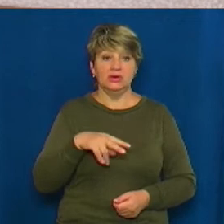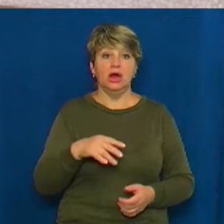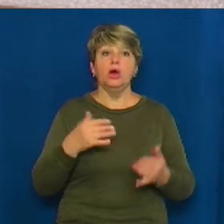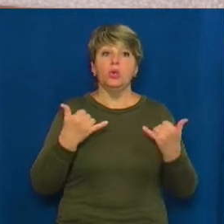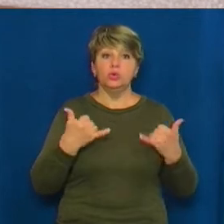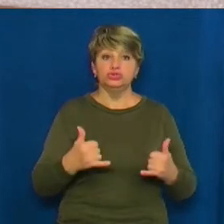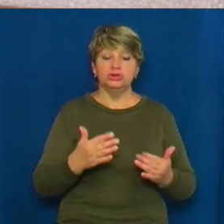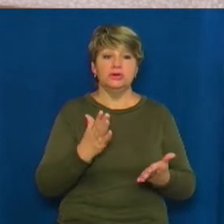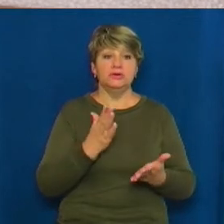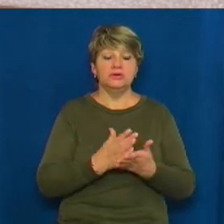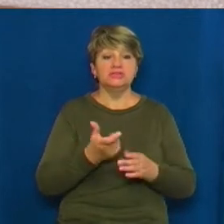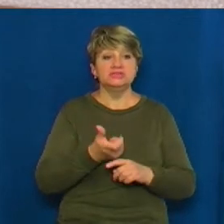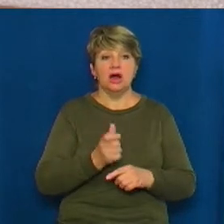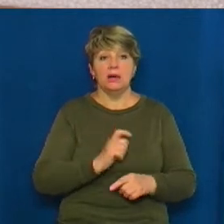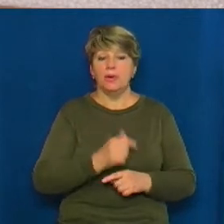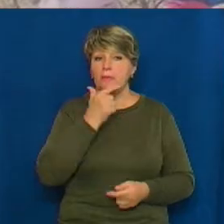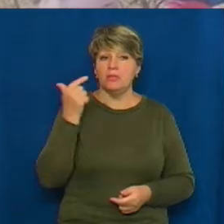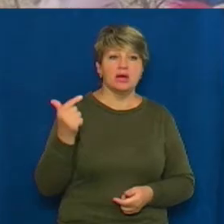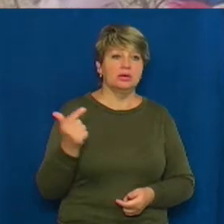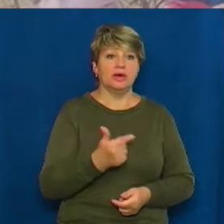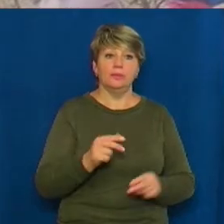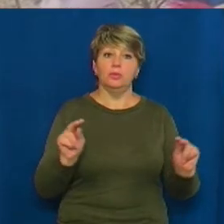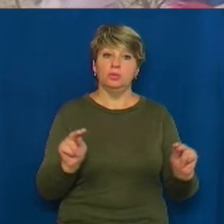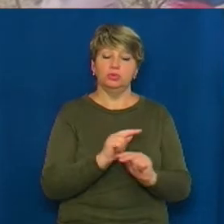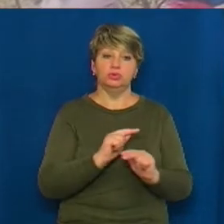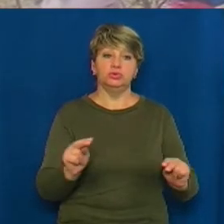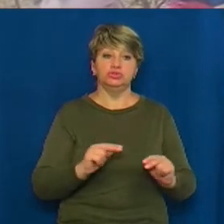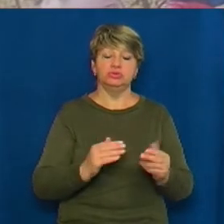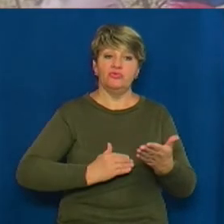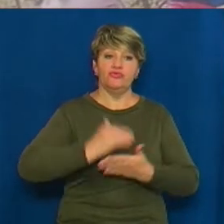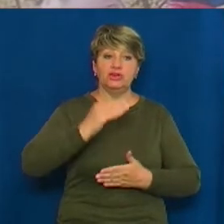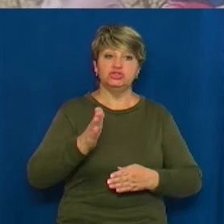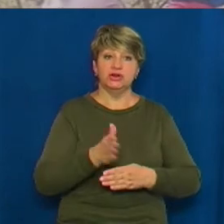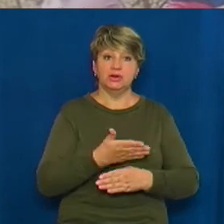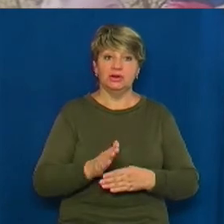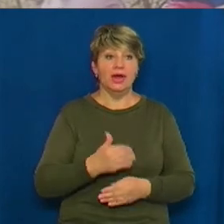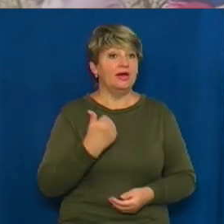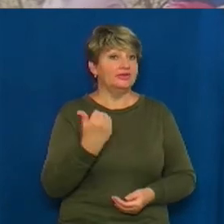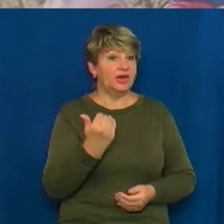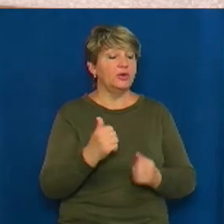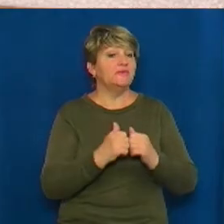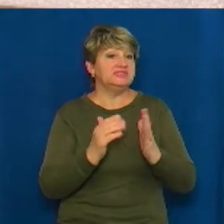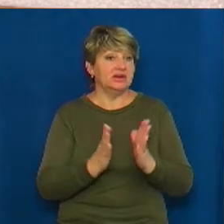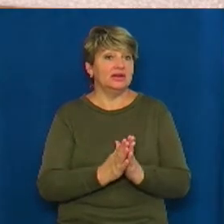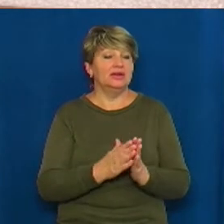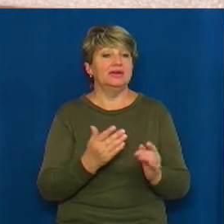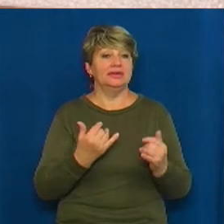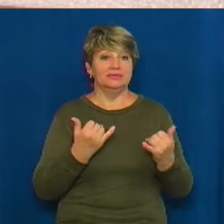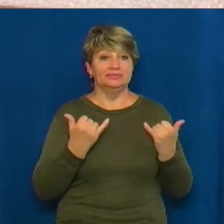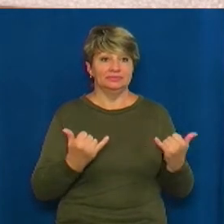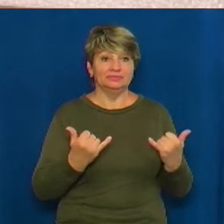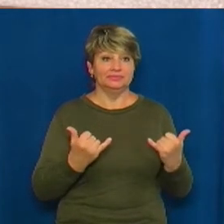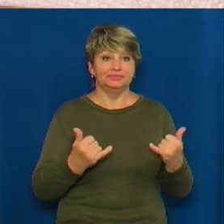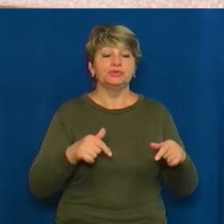вчителем в області. Це вчитель вищої категорії. Її взагалі от такий імідж – це сьогодні тут